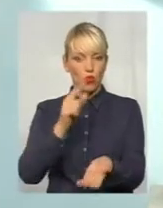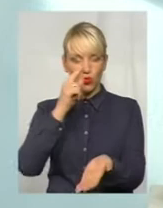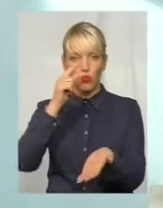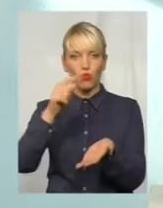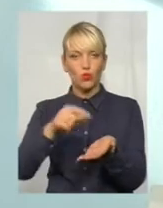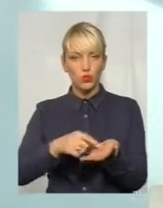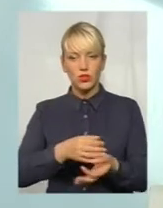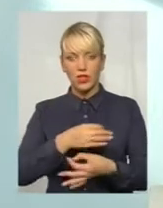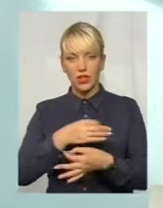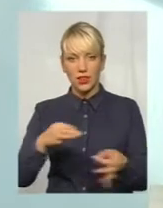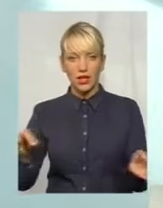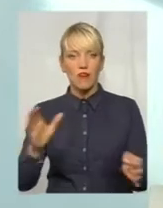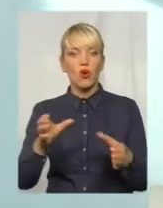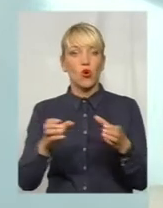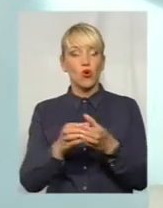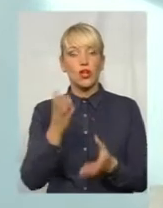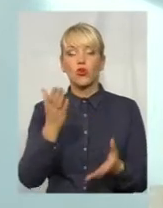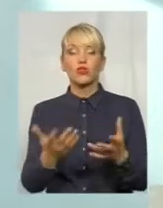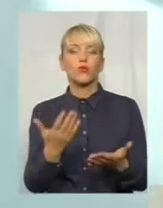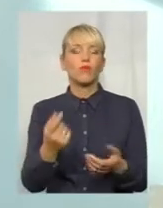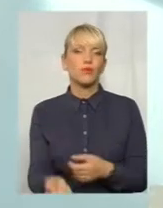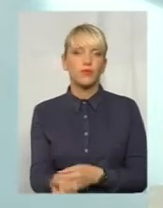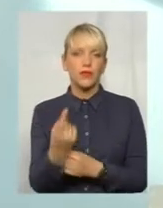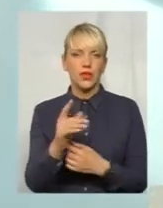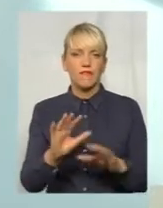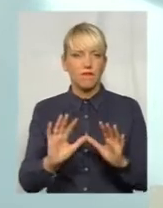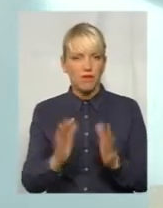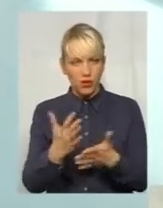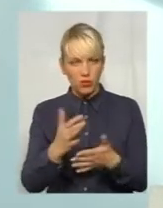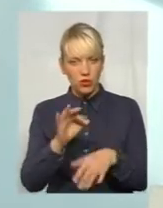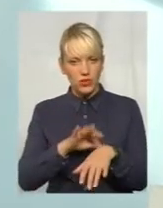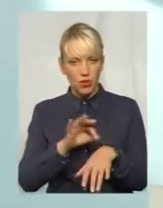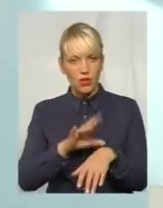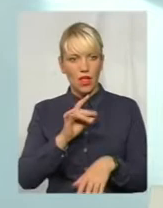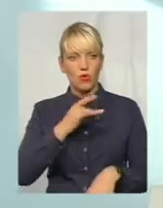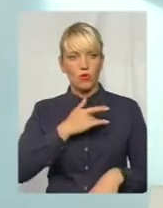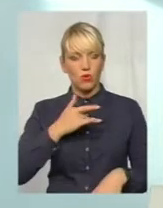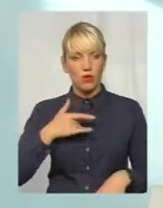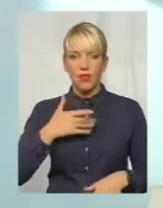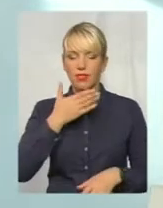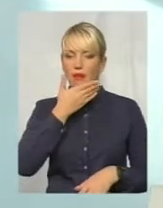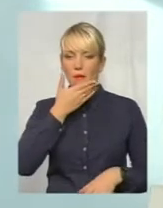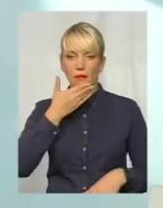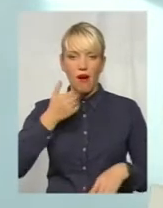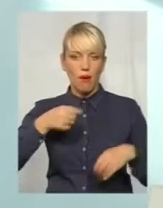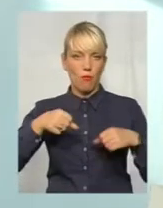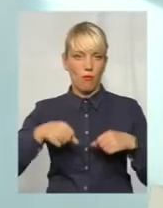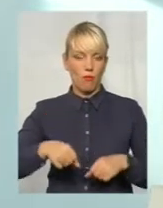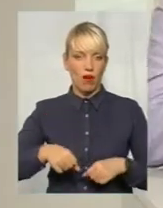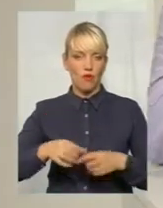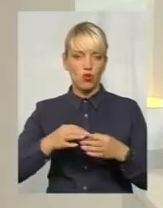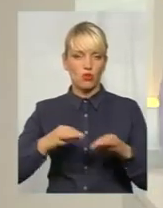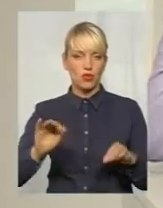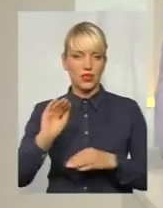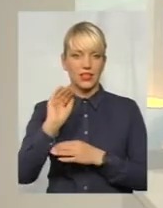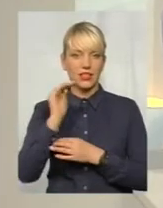захворювання на туберкульоз в даному осередку, ми вже не маємо права без МАНТУ туди пустити дитину. Але що, ви